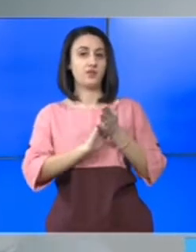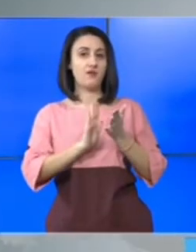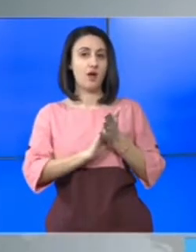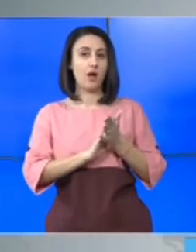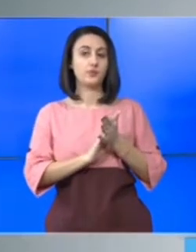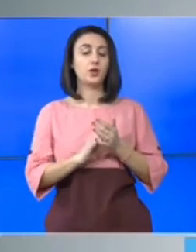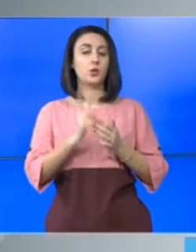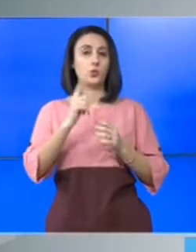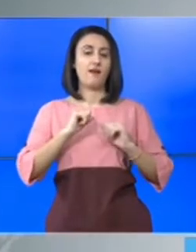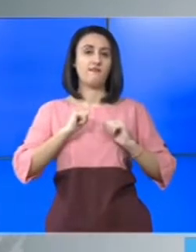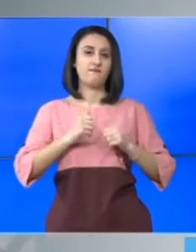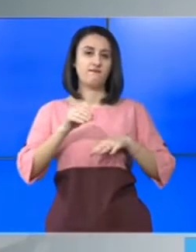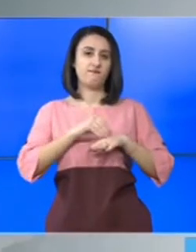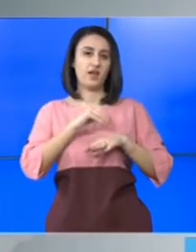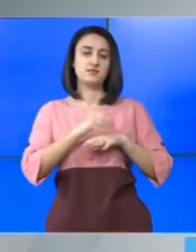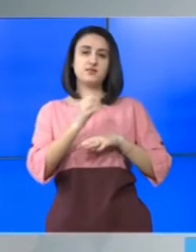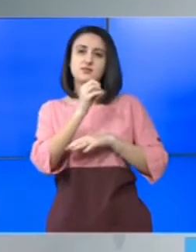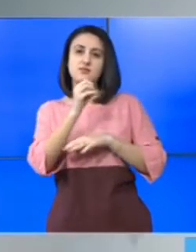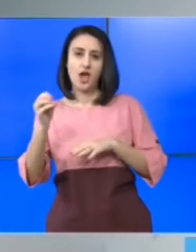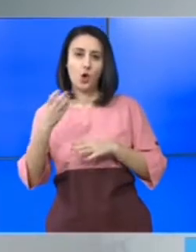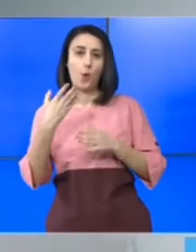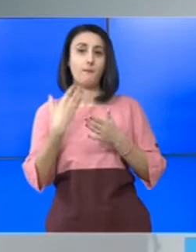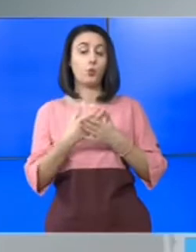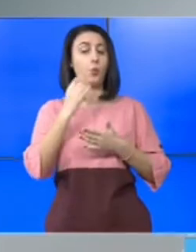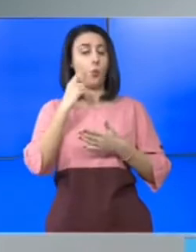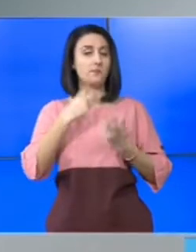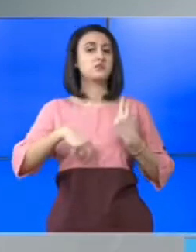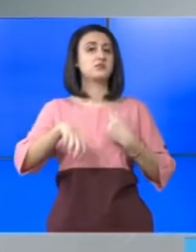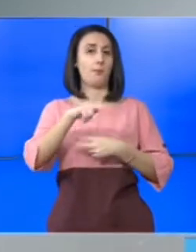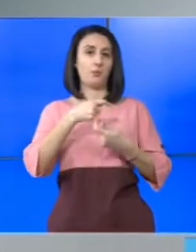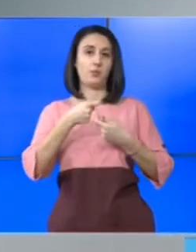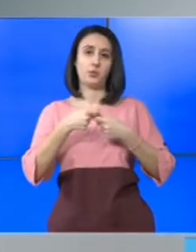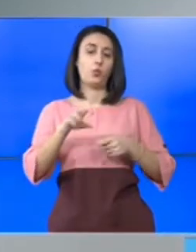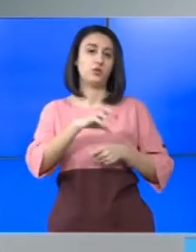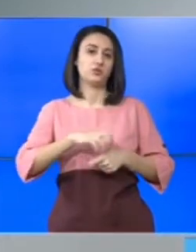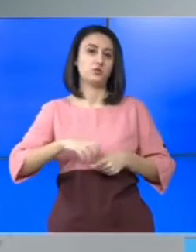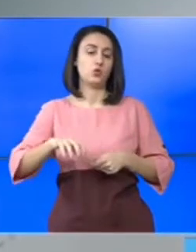un efect zero, pentru că bineînțeles că oamenii se plimbă în toată zona geografică. VIZIONARE!